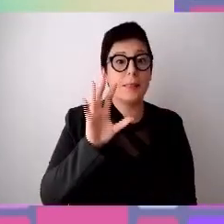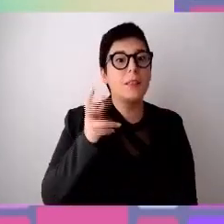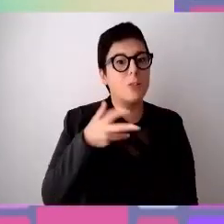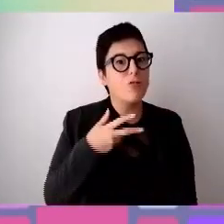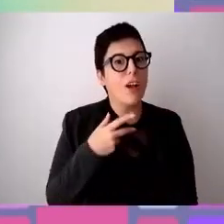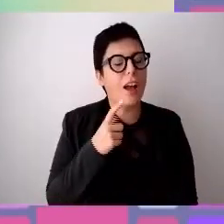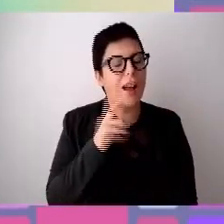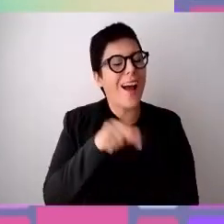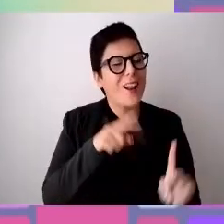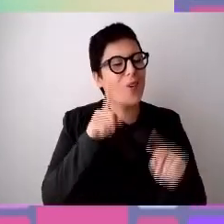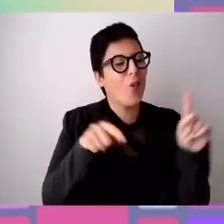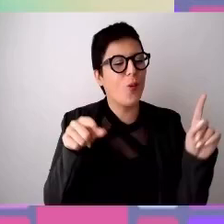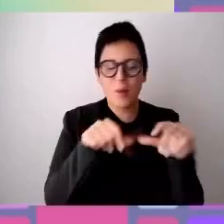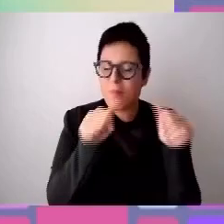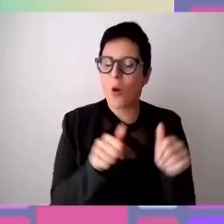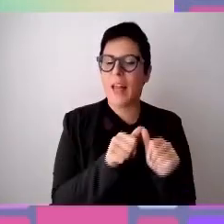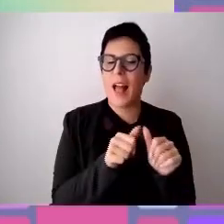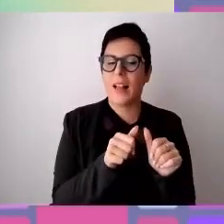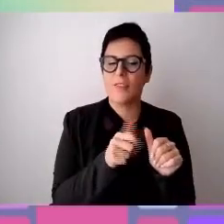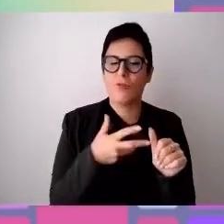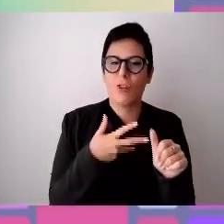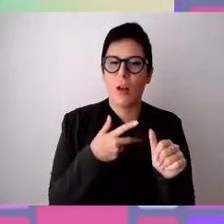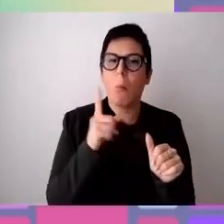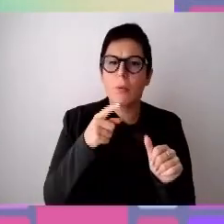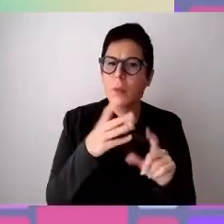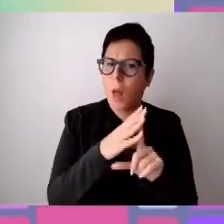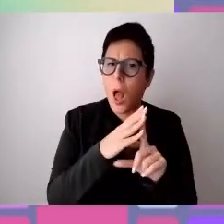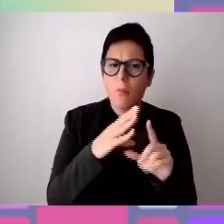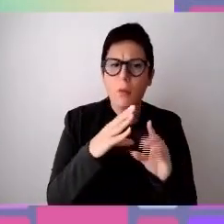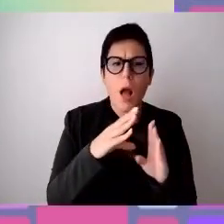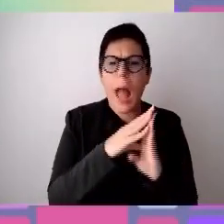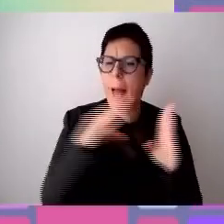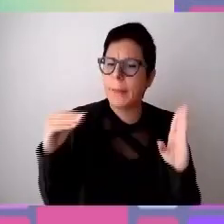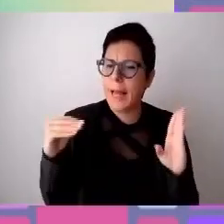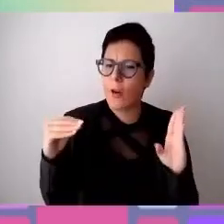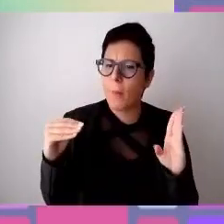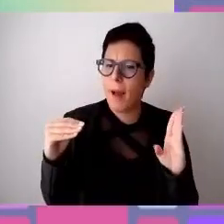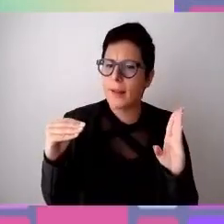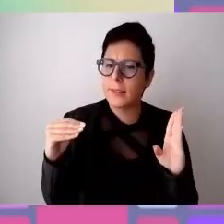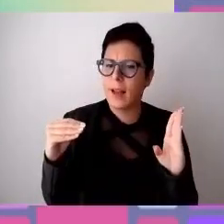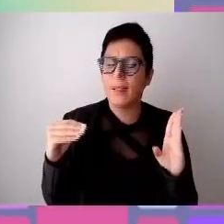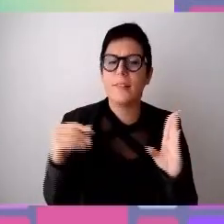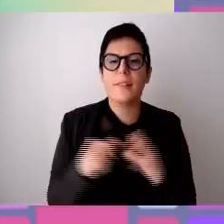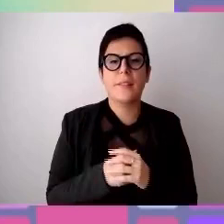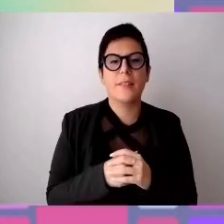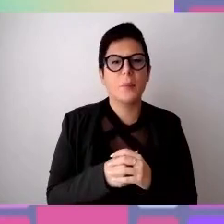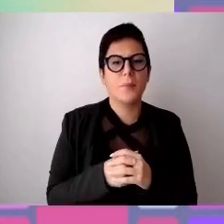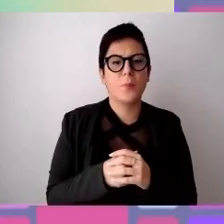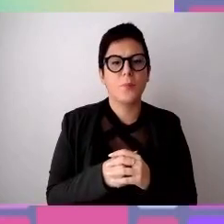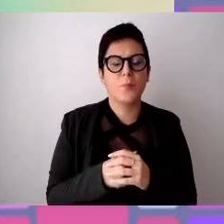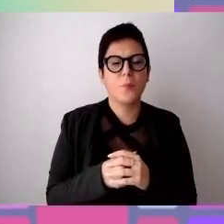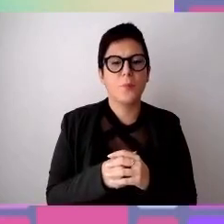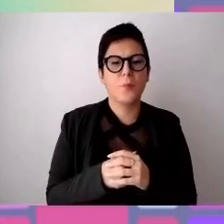esempi, per esempio anche in Emilia Romagna c'è stata un'associazione di